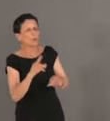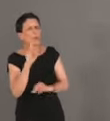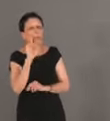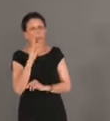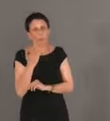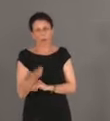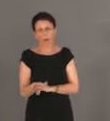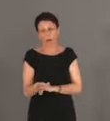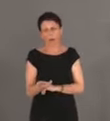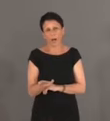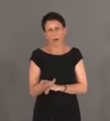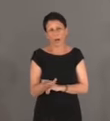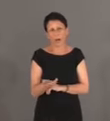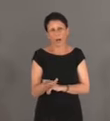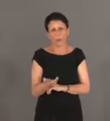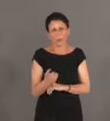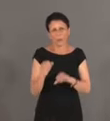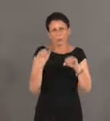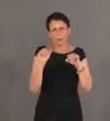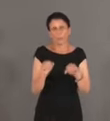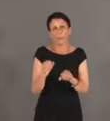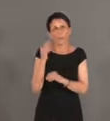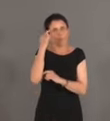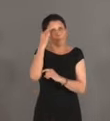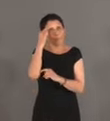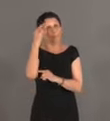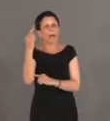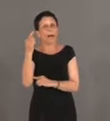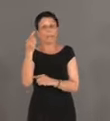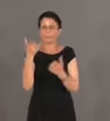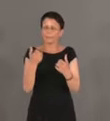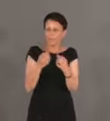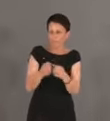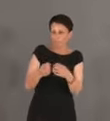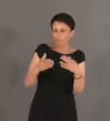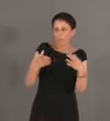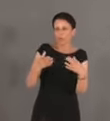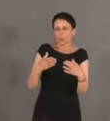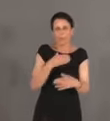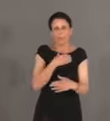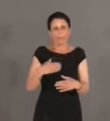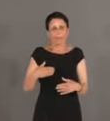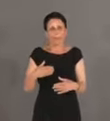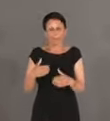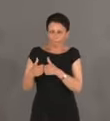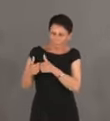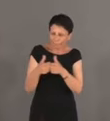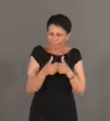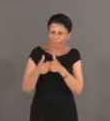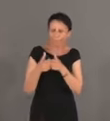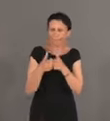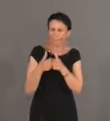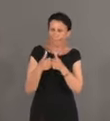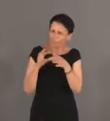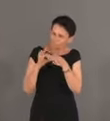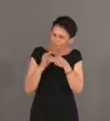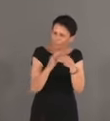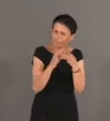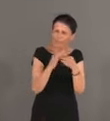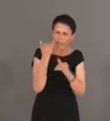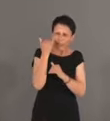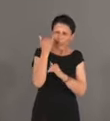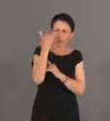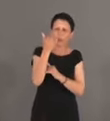'on pourrait penser que cette majorité municipale est à l'unisson avec l'idéologie